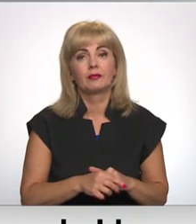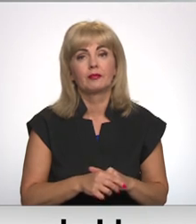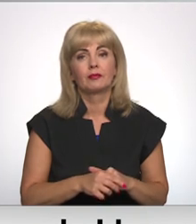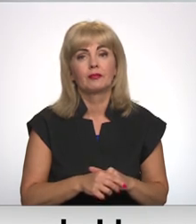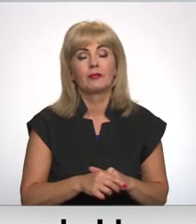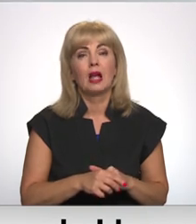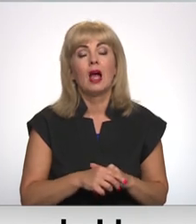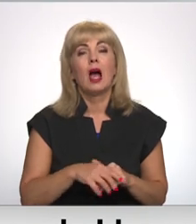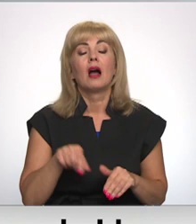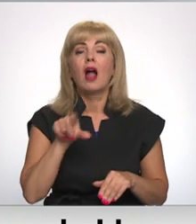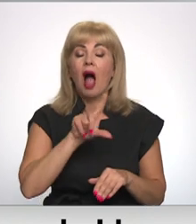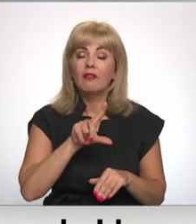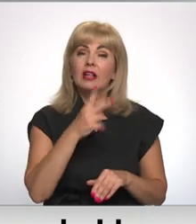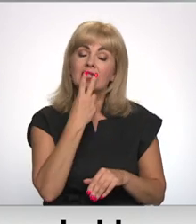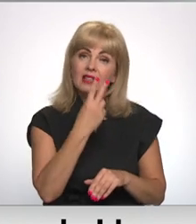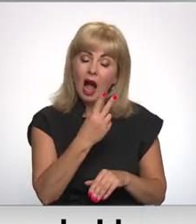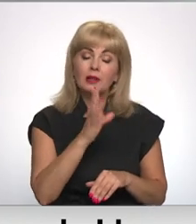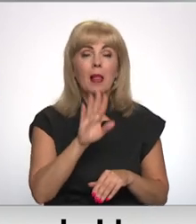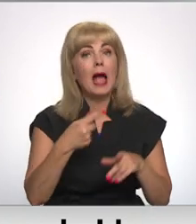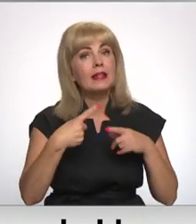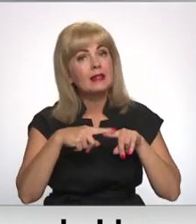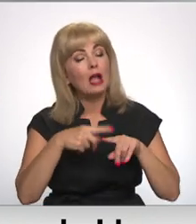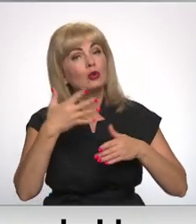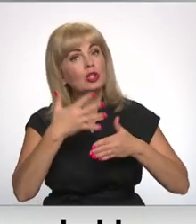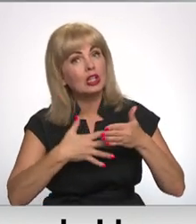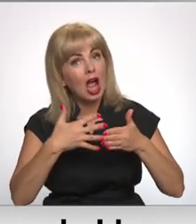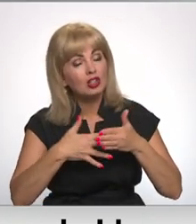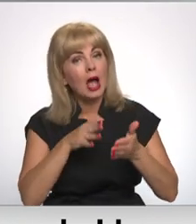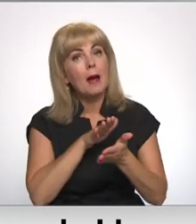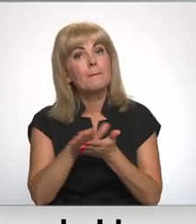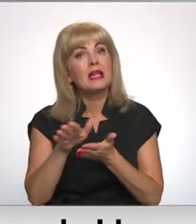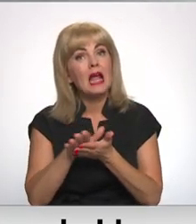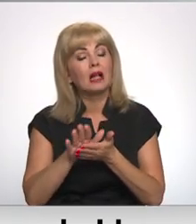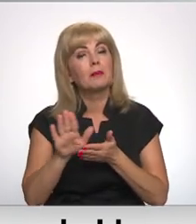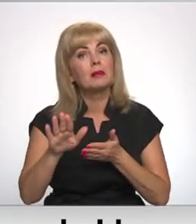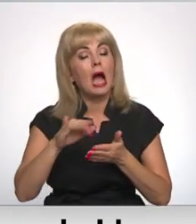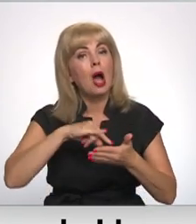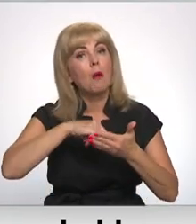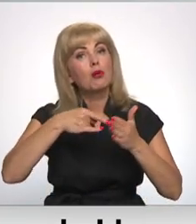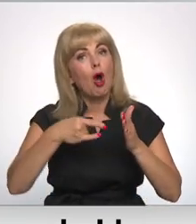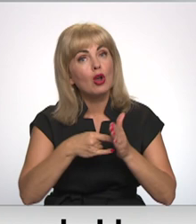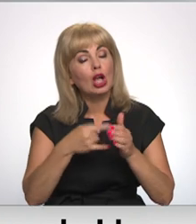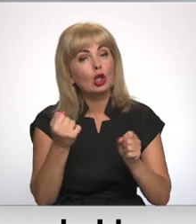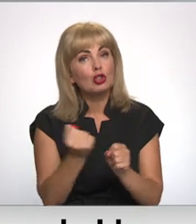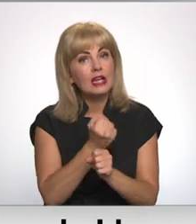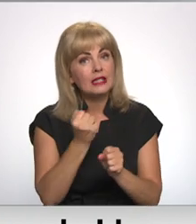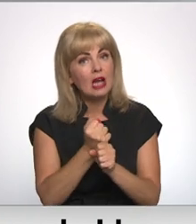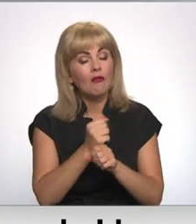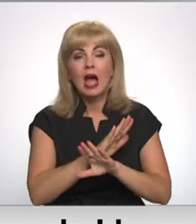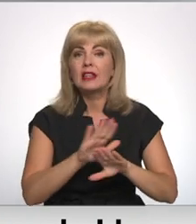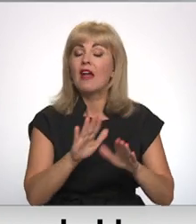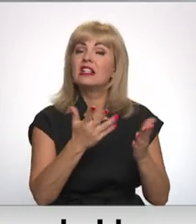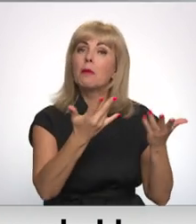Mums uzsvarstie klikts uz tehniskajiem risinājumiem, kas tik pielietoti pie projektēšanas un izgatavošanas, nevis